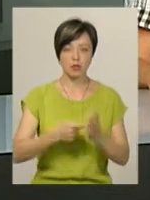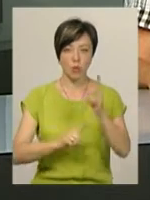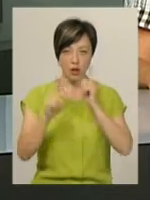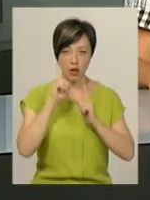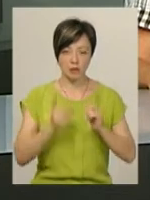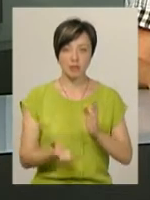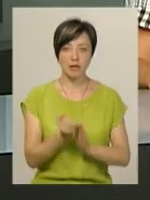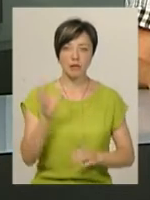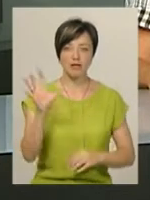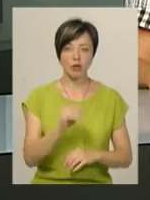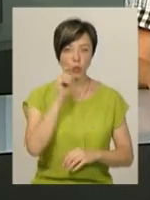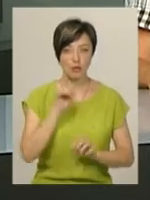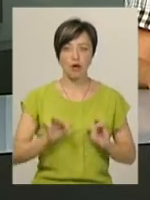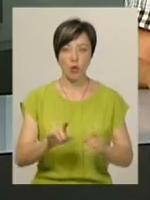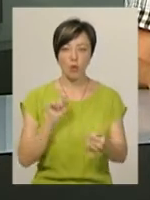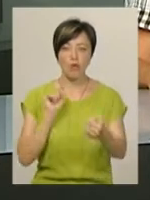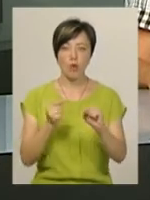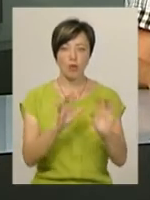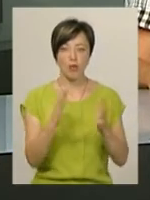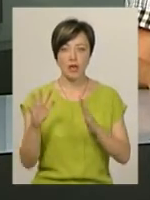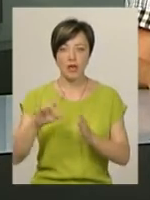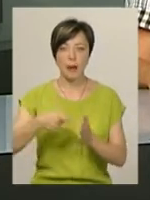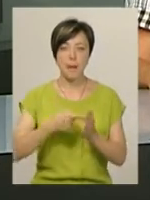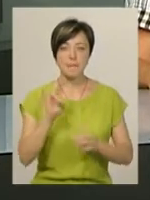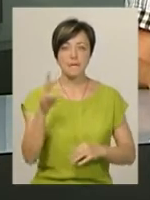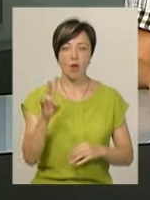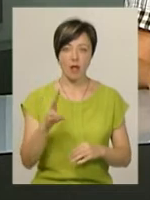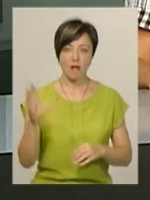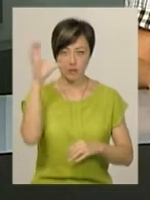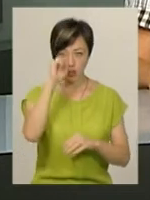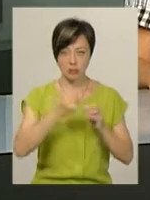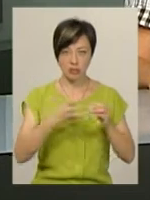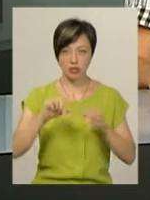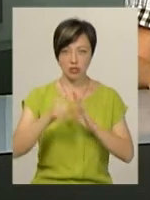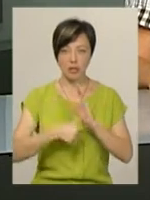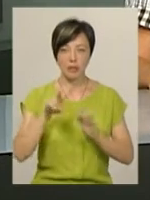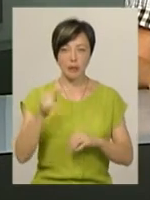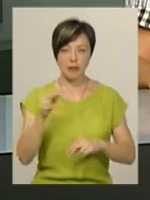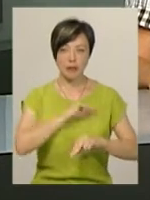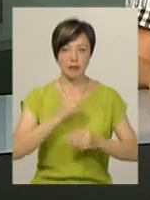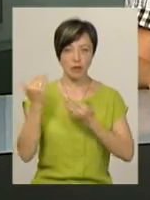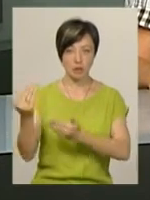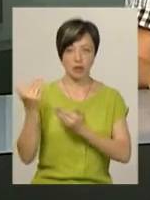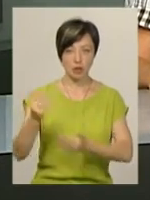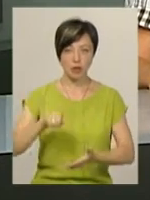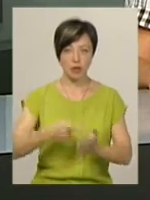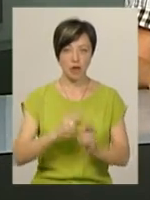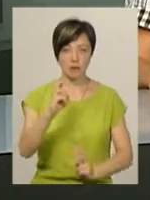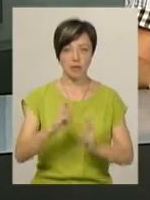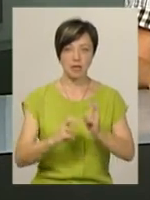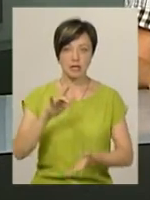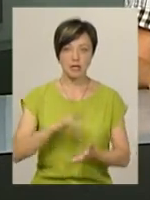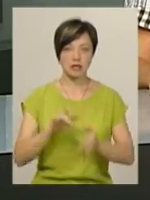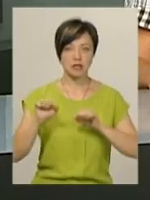підтримали всеукраїнську акцію проти подій у Миколаєві. У ніч з 15 на 16 липня працівники тамтешнього комунального підприємства